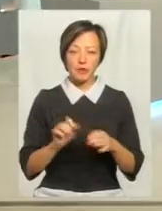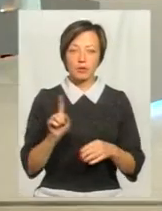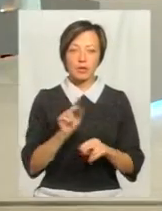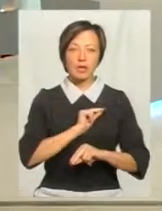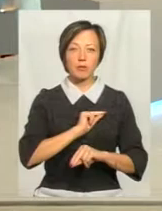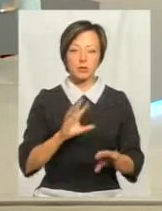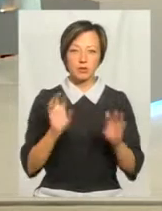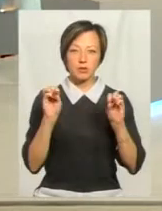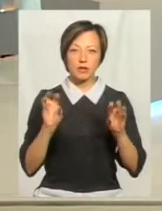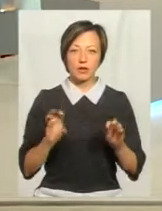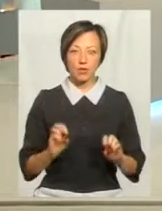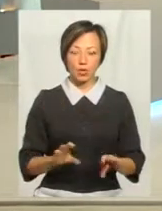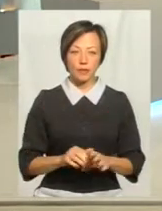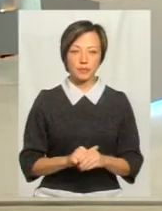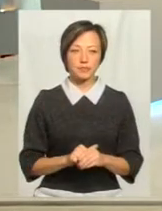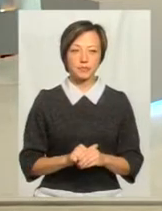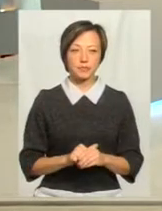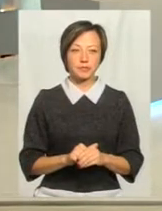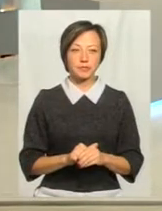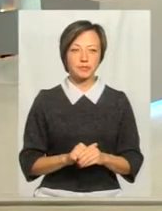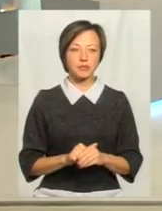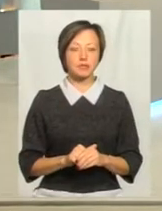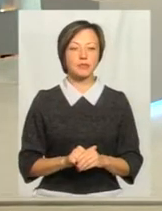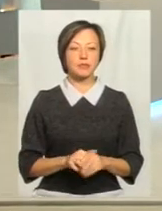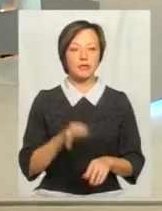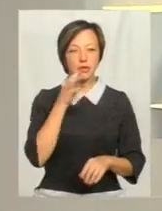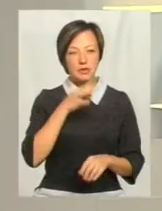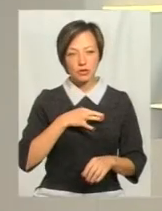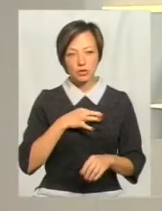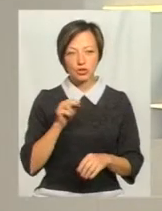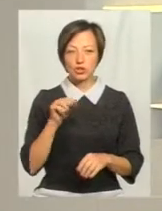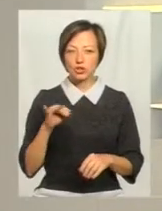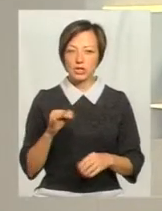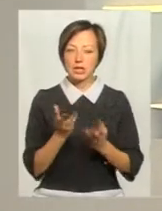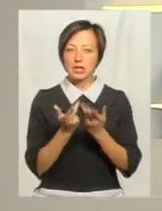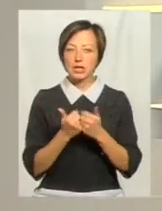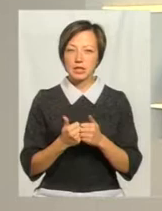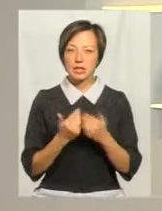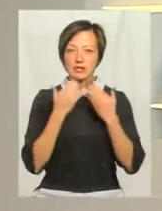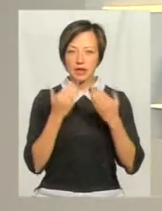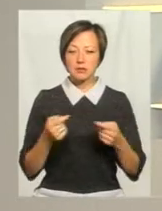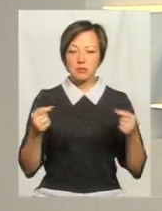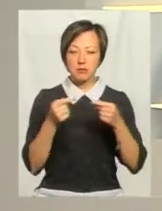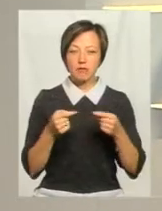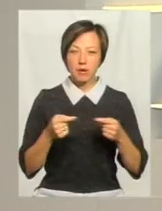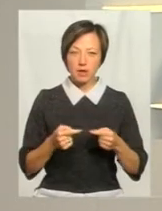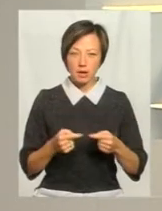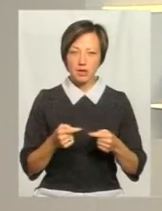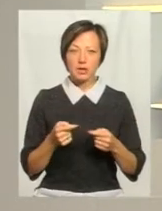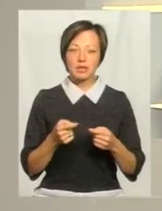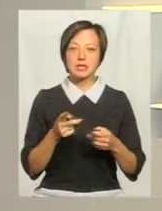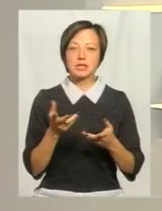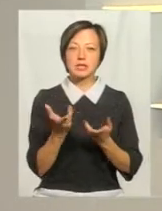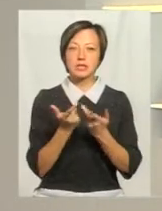не працюють світлофорні об'єкти. Скажіть, пане Юрію, чи кількість цих звернень співпадає з кількістю поламок